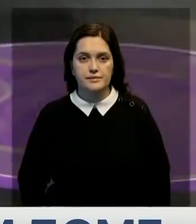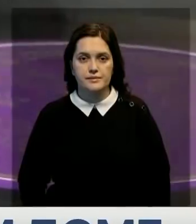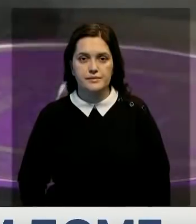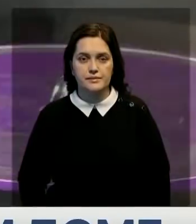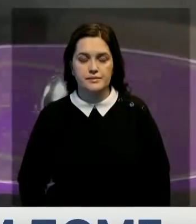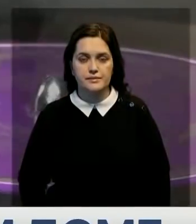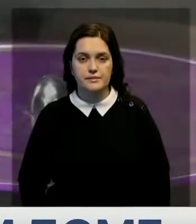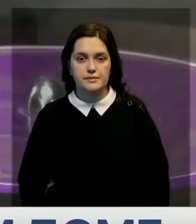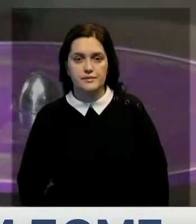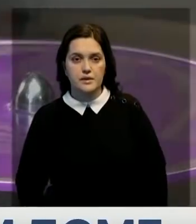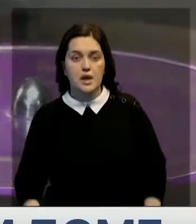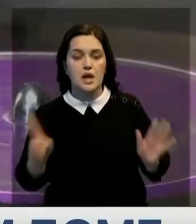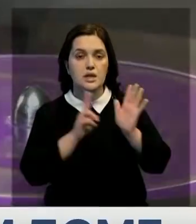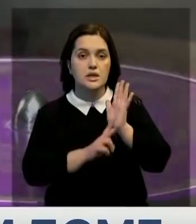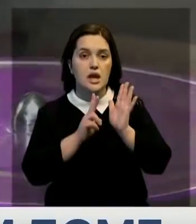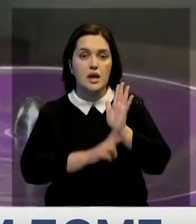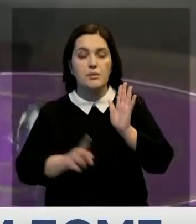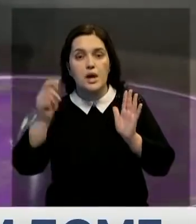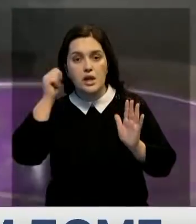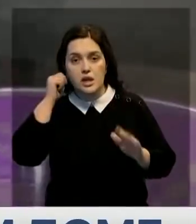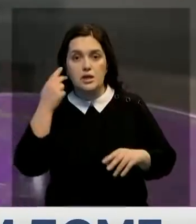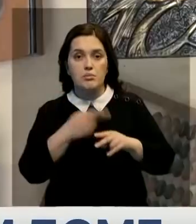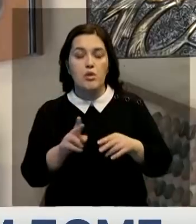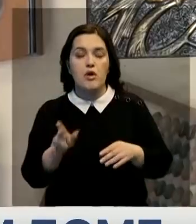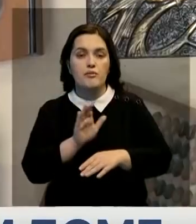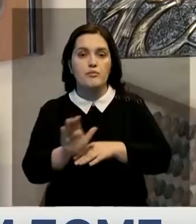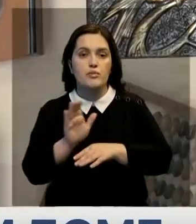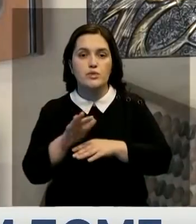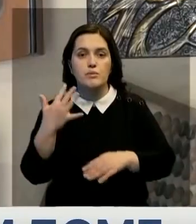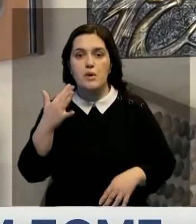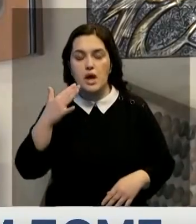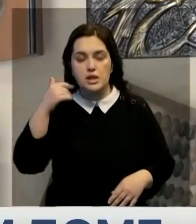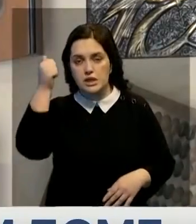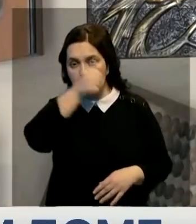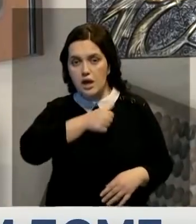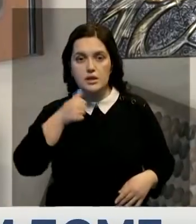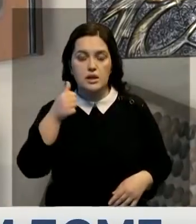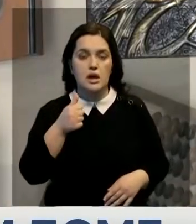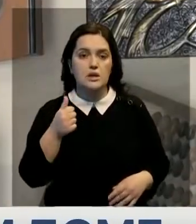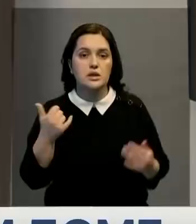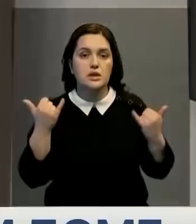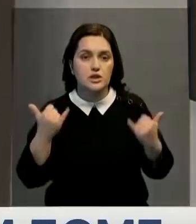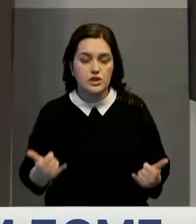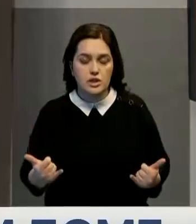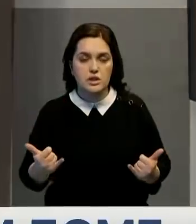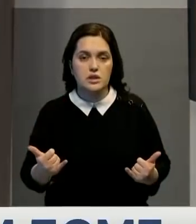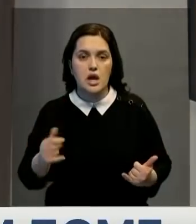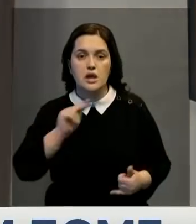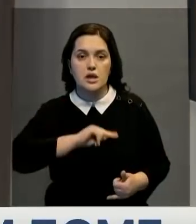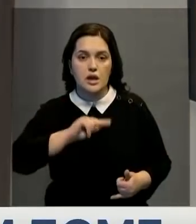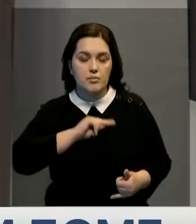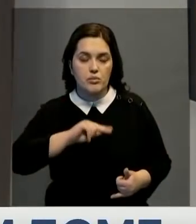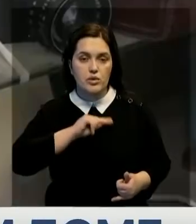Этому патефону больше 70 лет. Устройство, выпущенное в 50-х годах прошлого столетия, и сейчас работает безупречно.